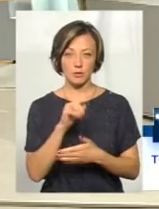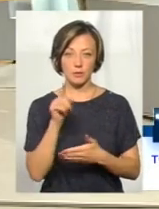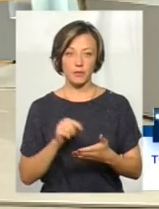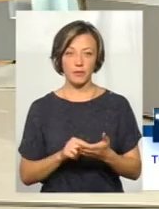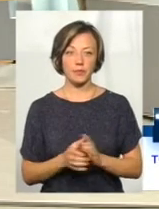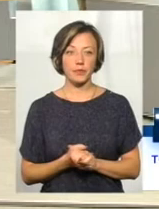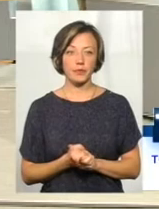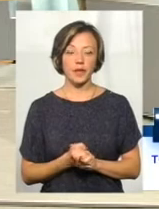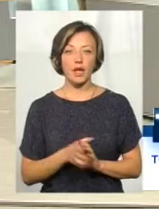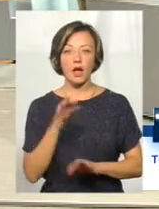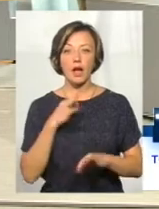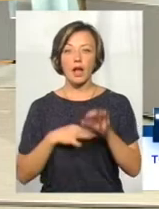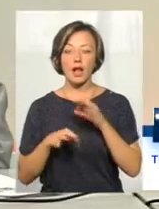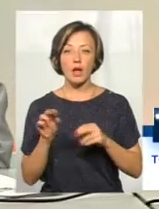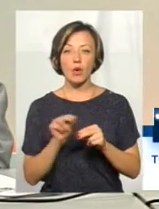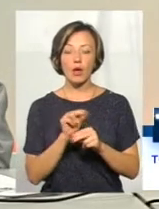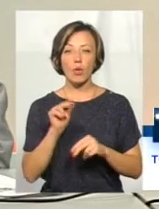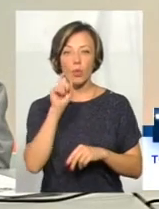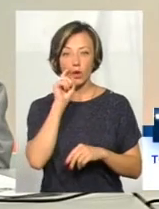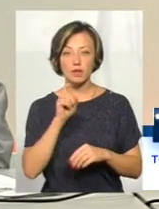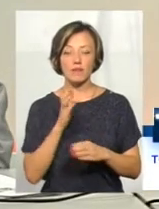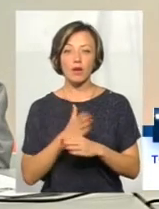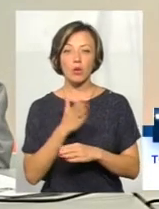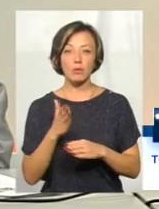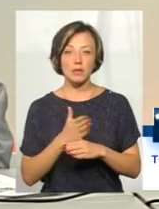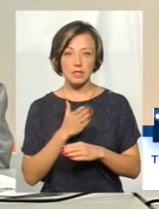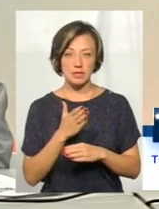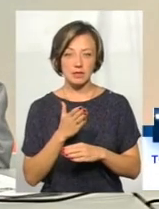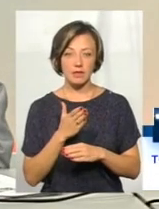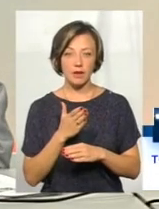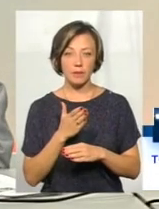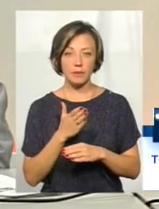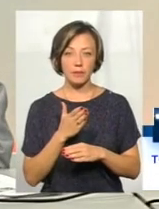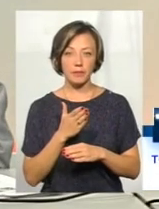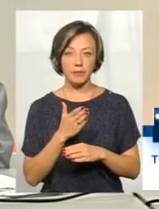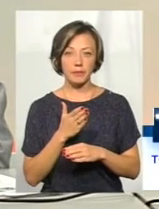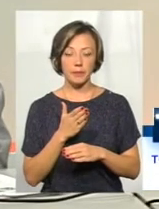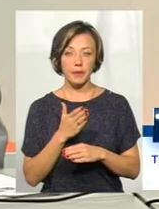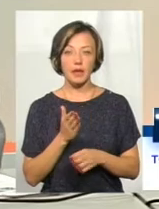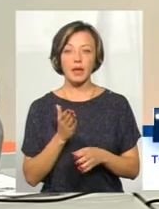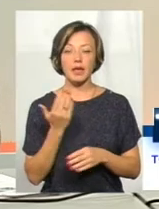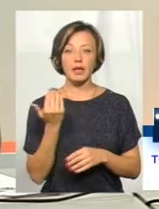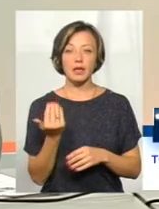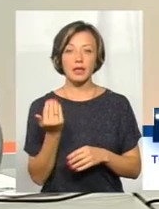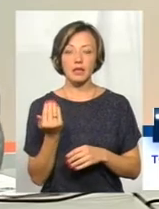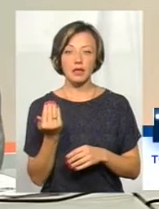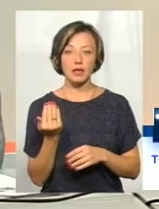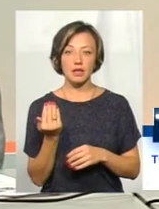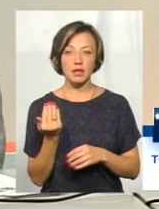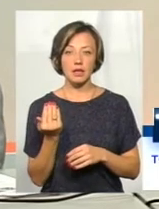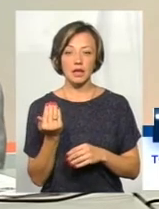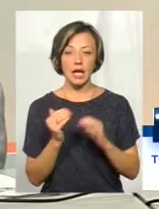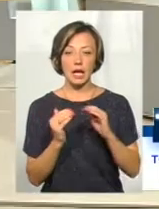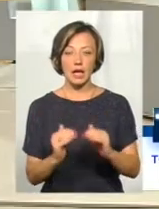Ліки українського виробництва, їхній